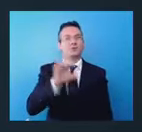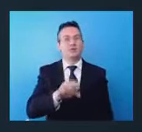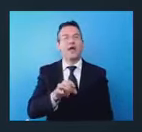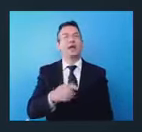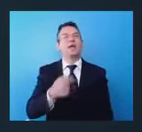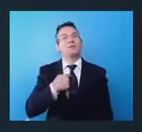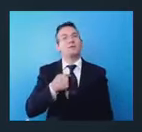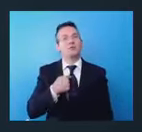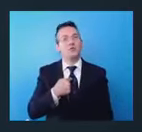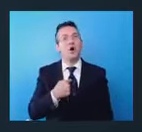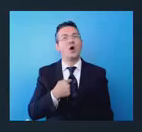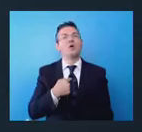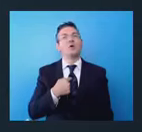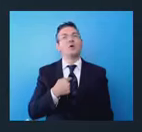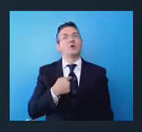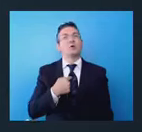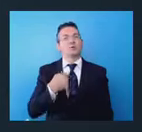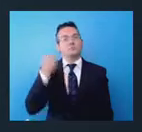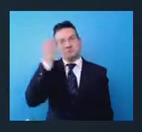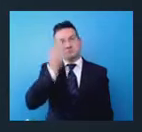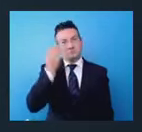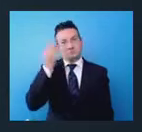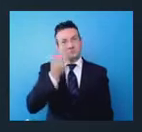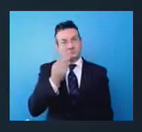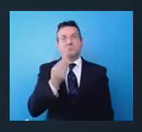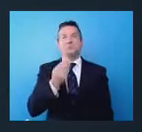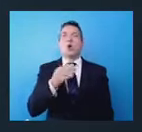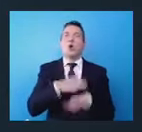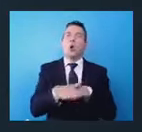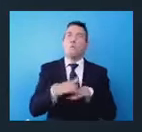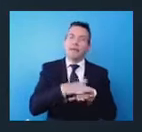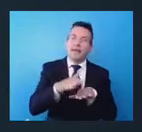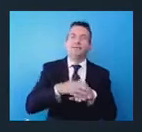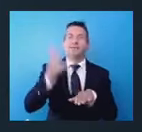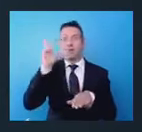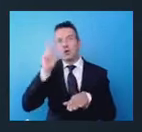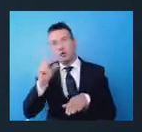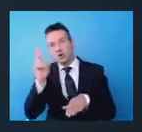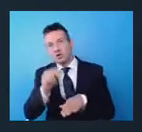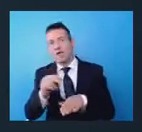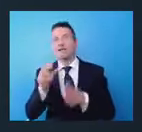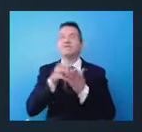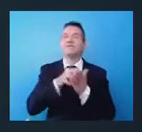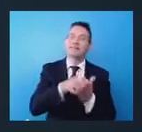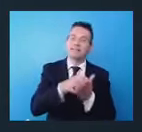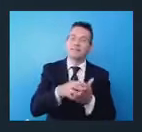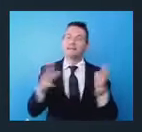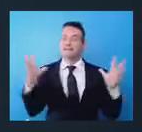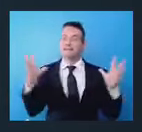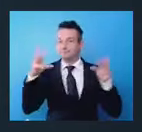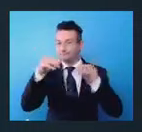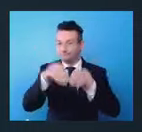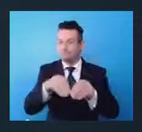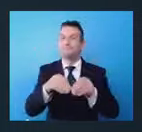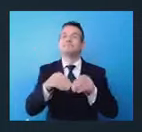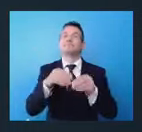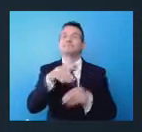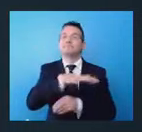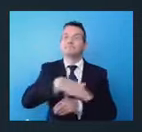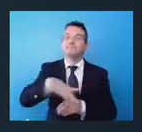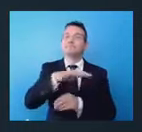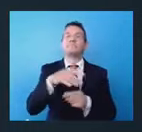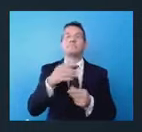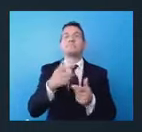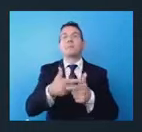che convogliare correttamente competenze, conoscenze, investimenti in un settore che ha ampie prospettive di crescita